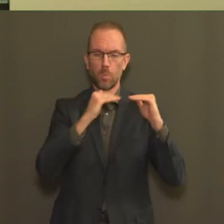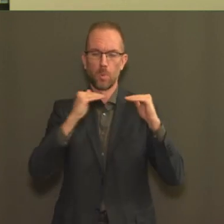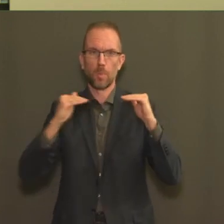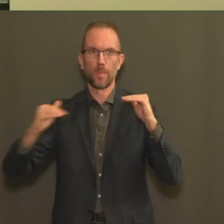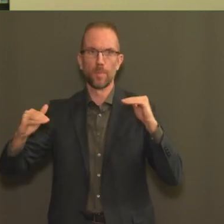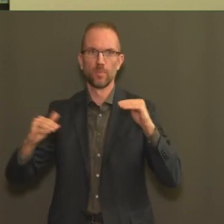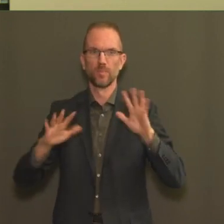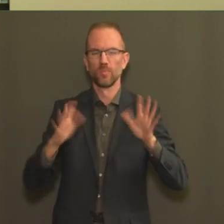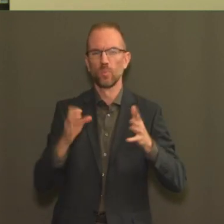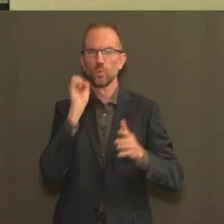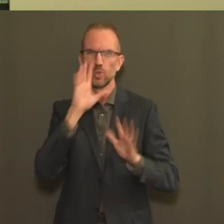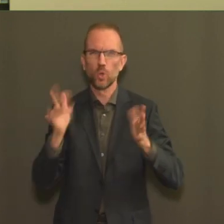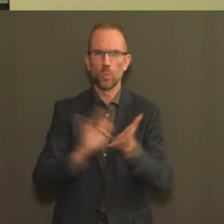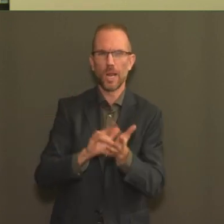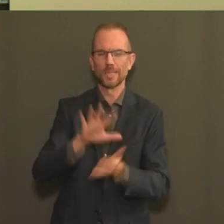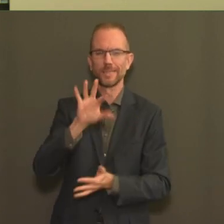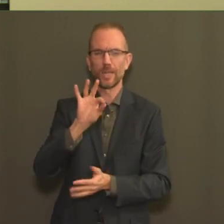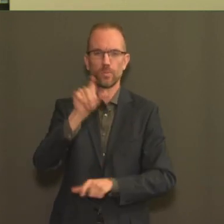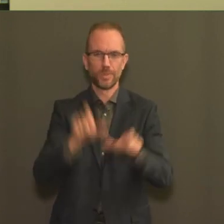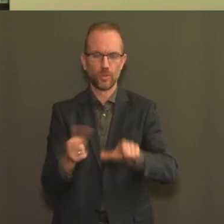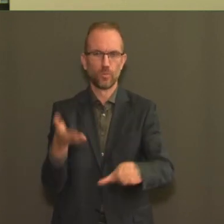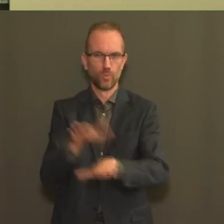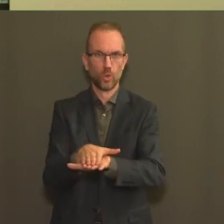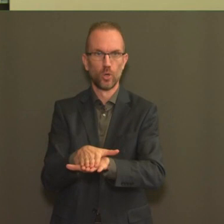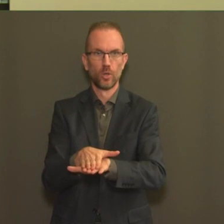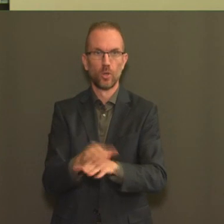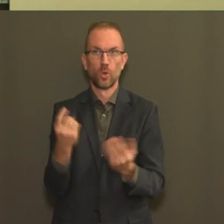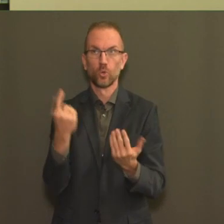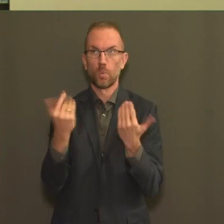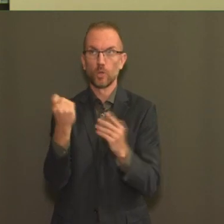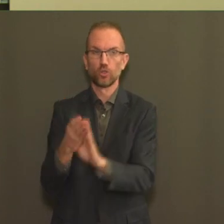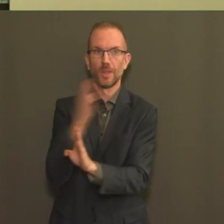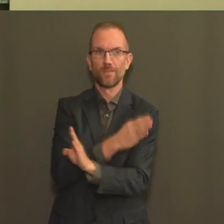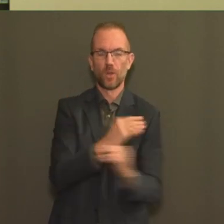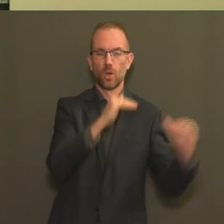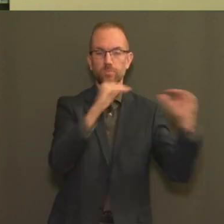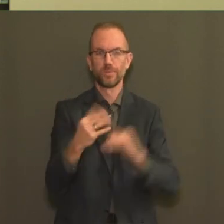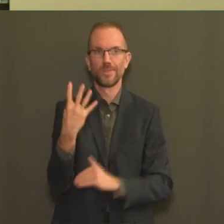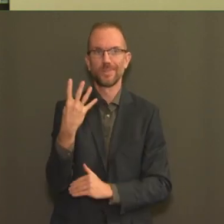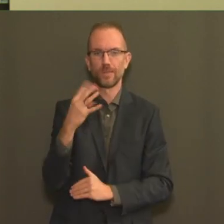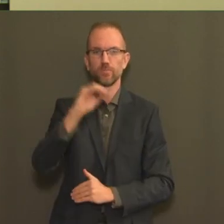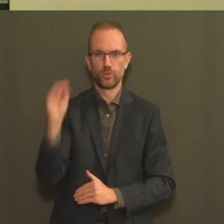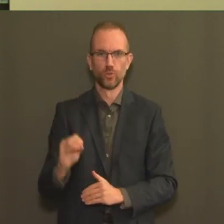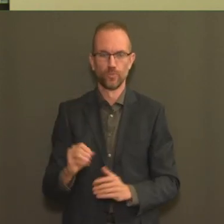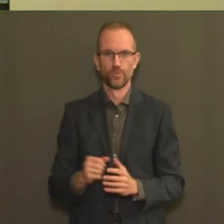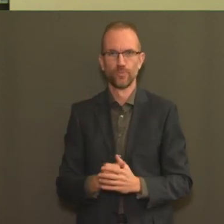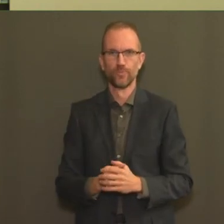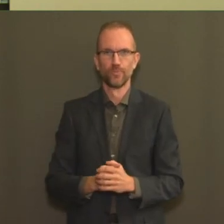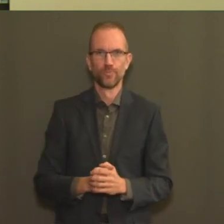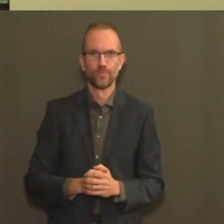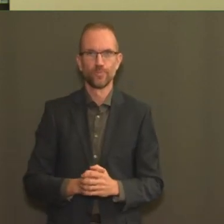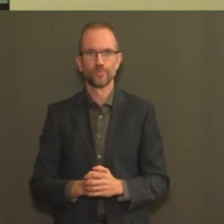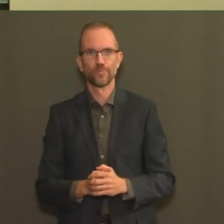4% de moins que la semaine dernière. C'est surtout, on l'a déjà dit en entrée de jeu, le nombre de décès